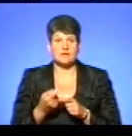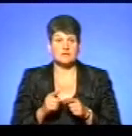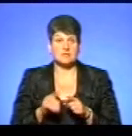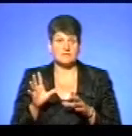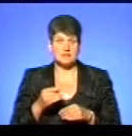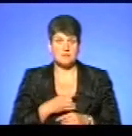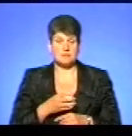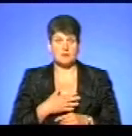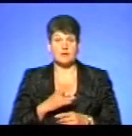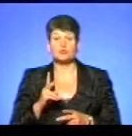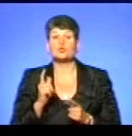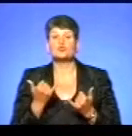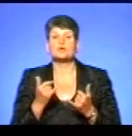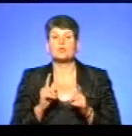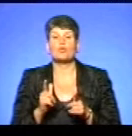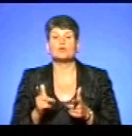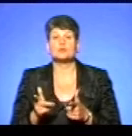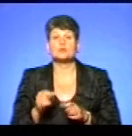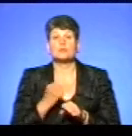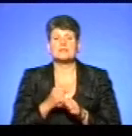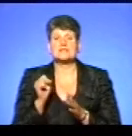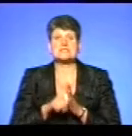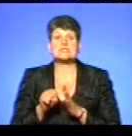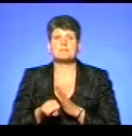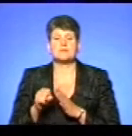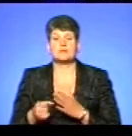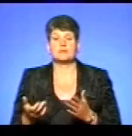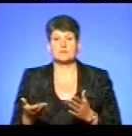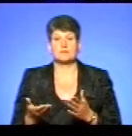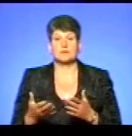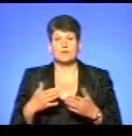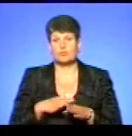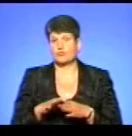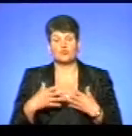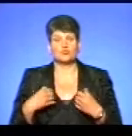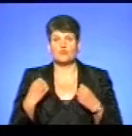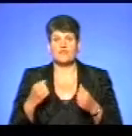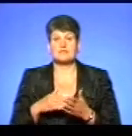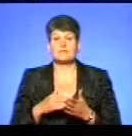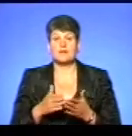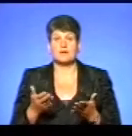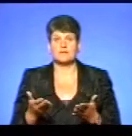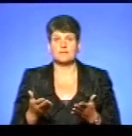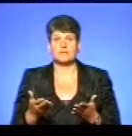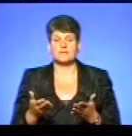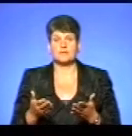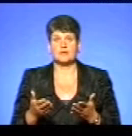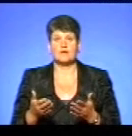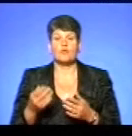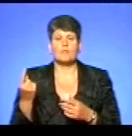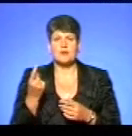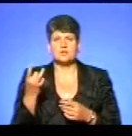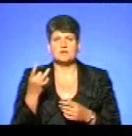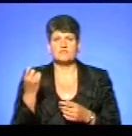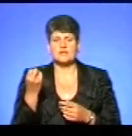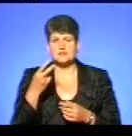приватні. Хто сьогодні погодиться проводити забій, хоча ті з мені були здорові цілком. Вони цілком здорові були. От, я знаю, що в першому 12-му році, в першому